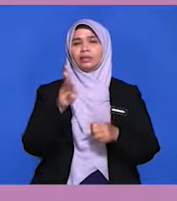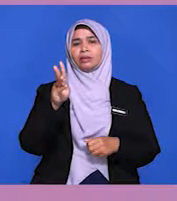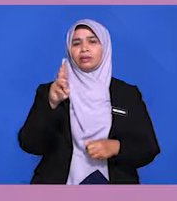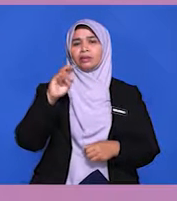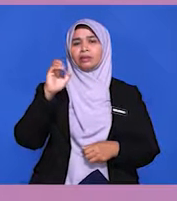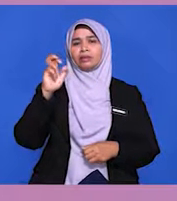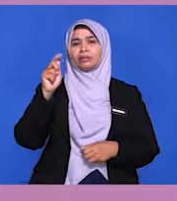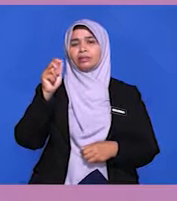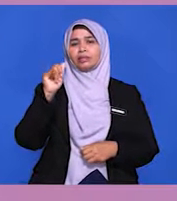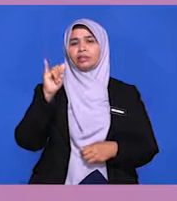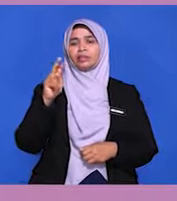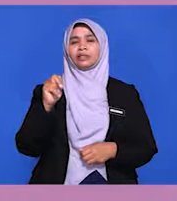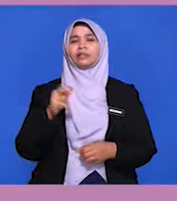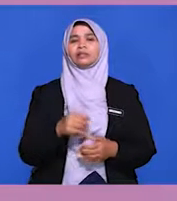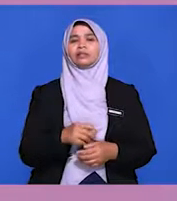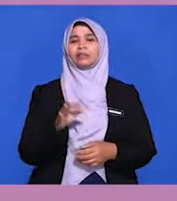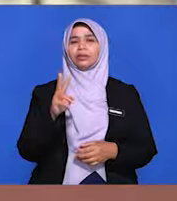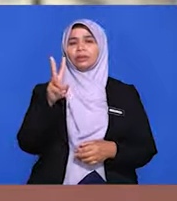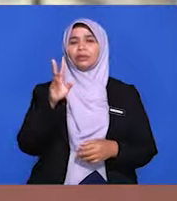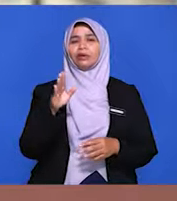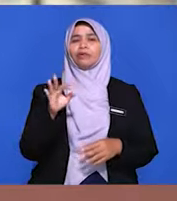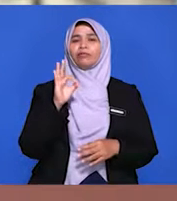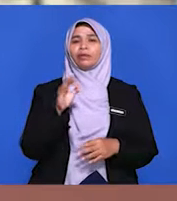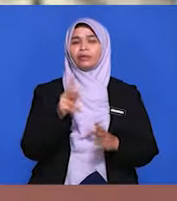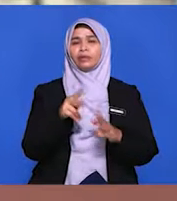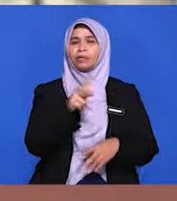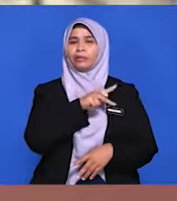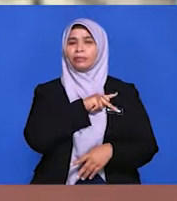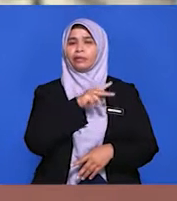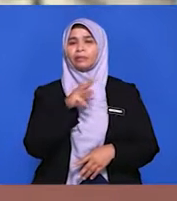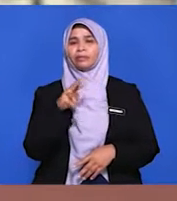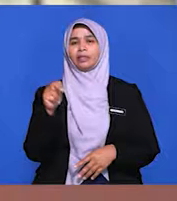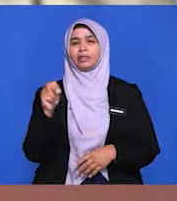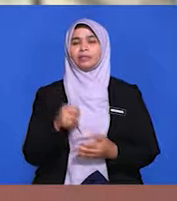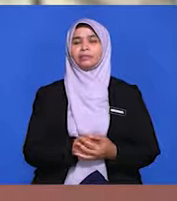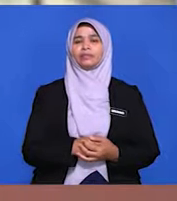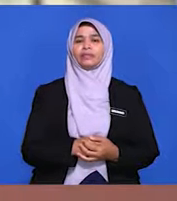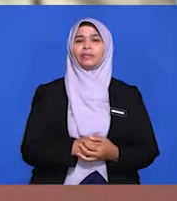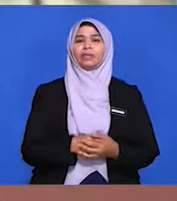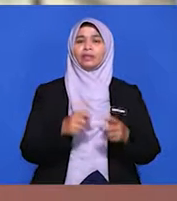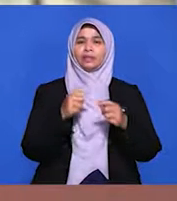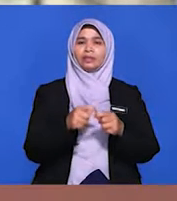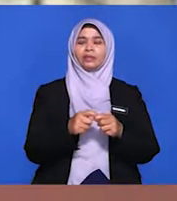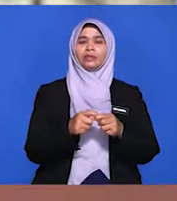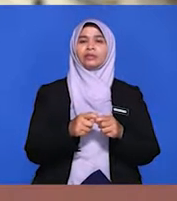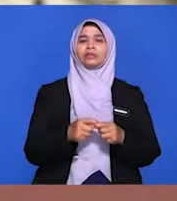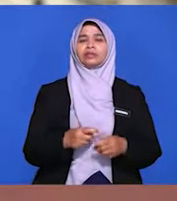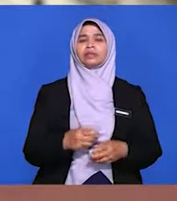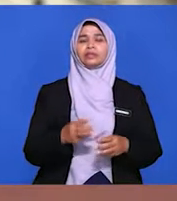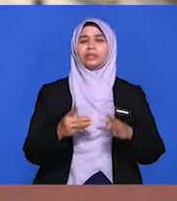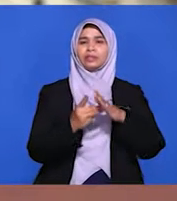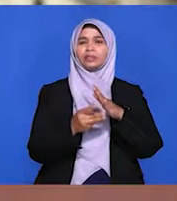Kedua, ialah faktor kepimpinan. Wawasan kepimpinan menentukan haluan dasar luar Malaysia.